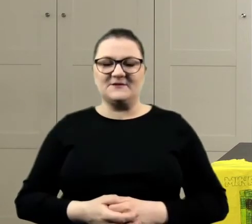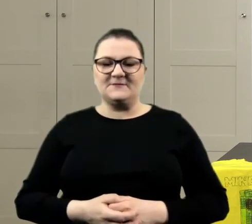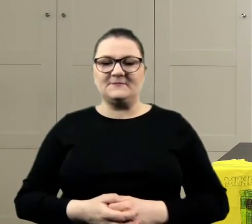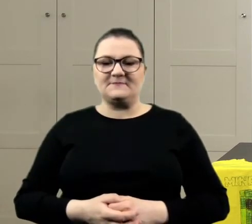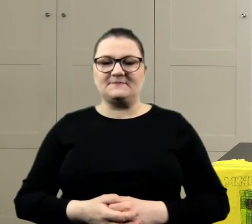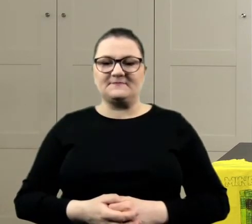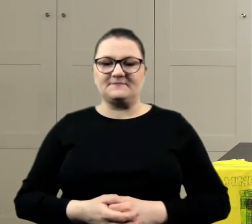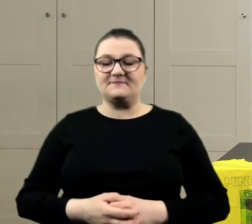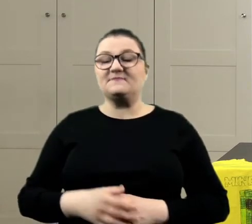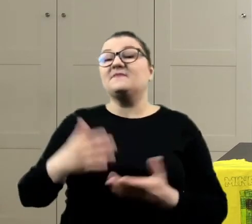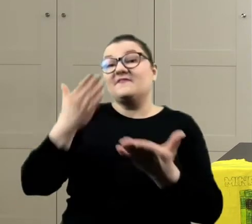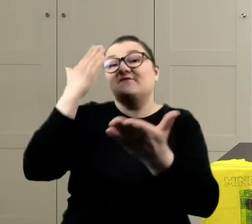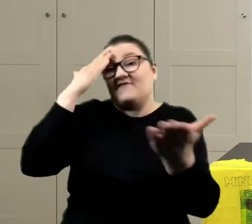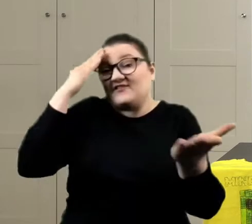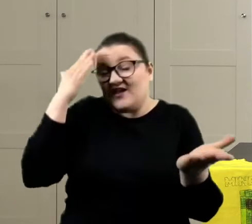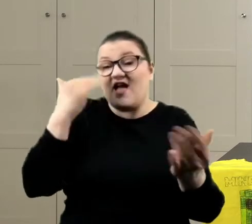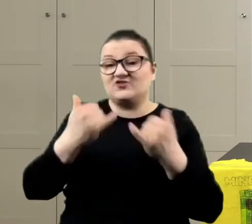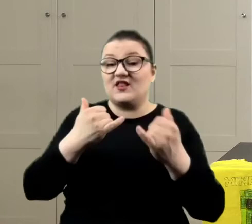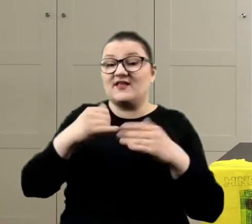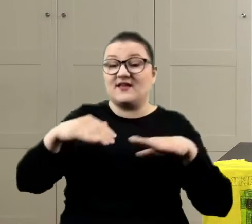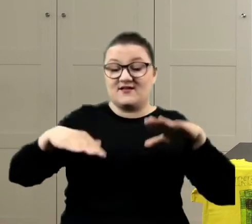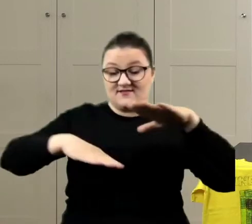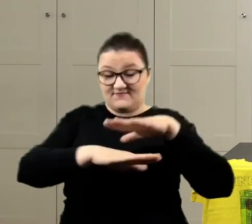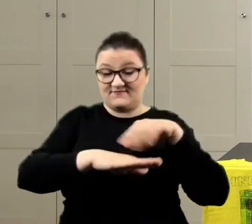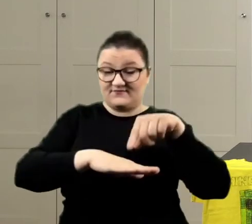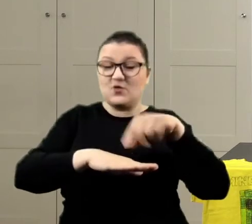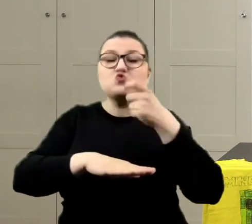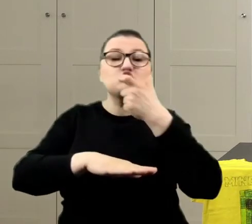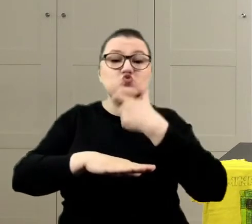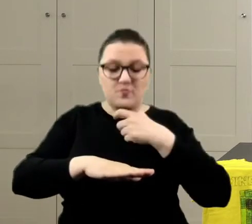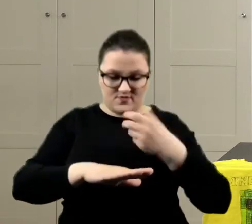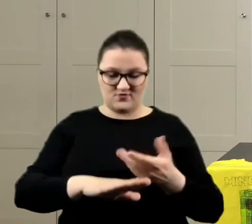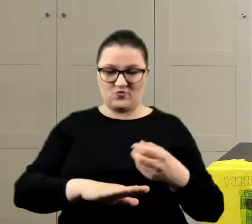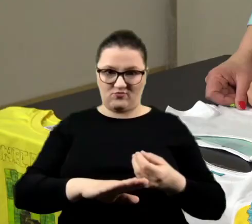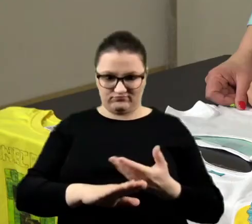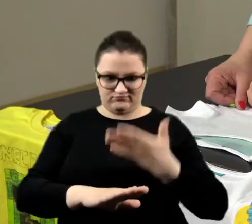Wiecie, jak mamy taki gruby kontur pod spodem tego naszego wzoru, to dobrze widać.